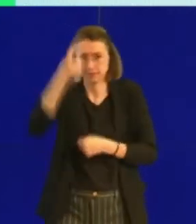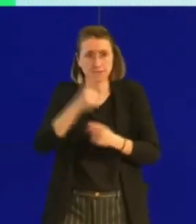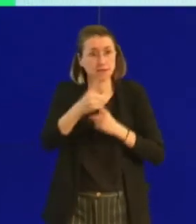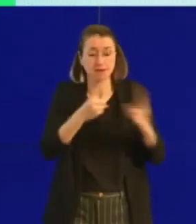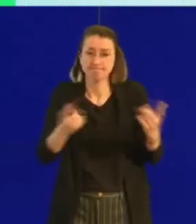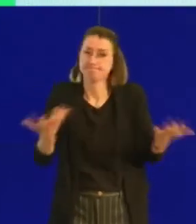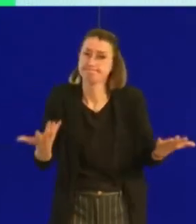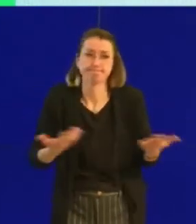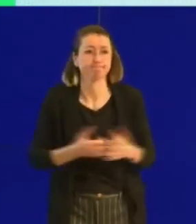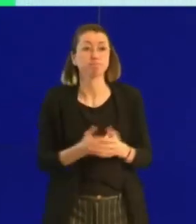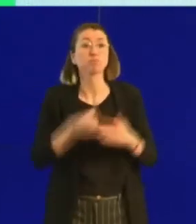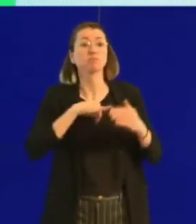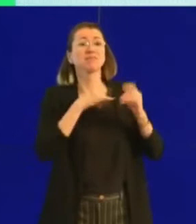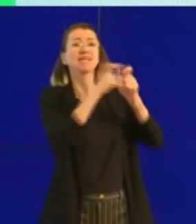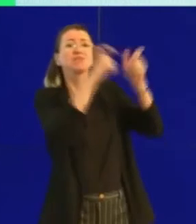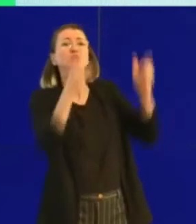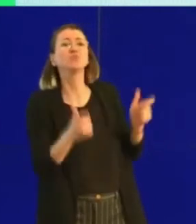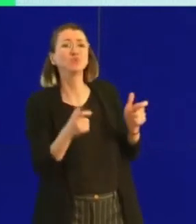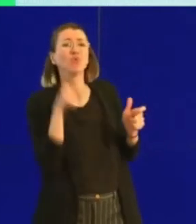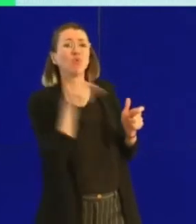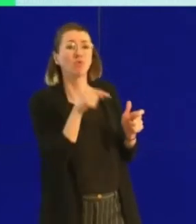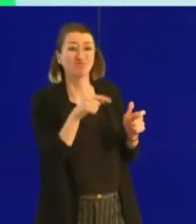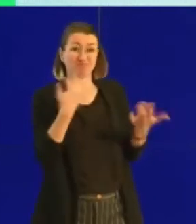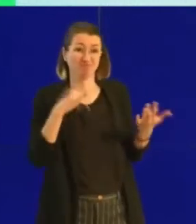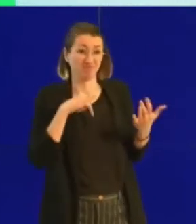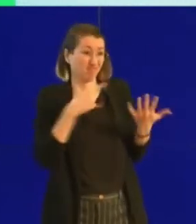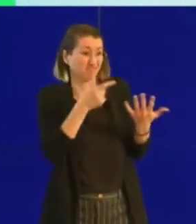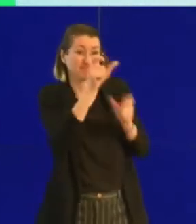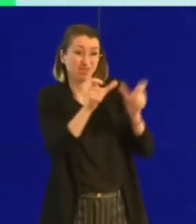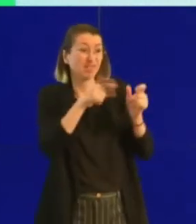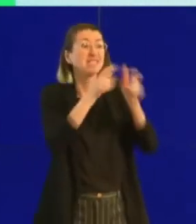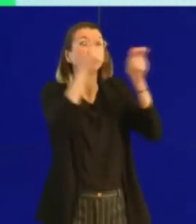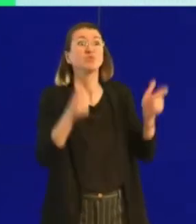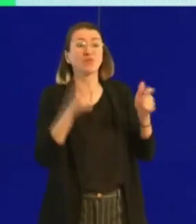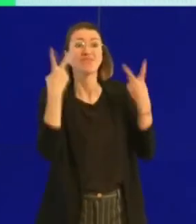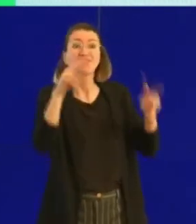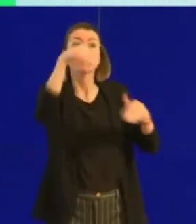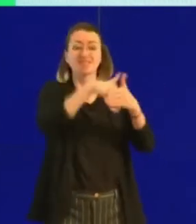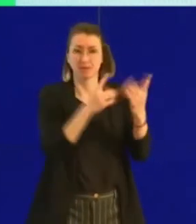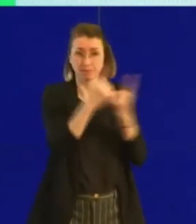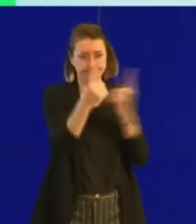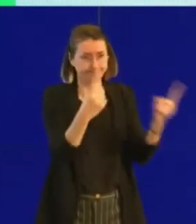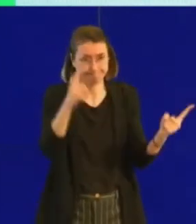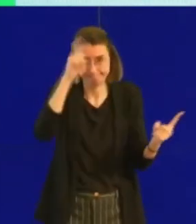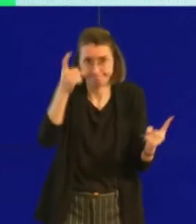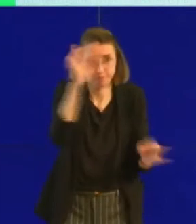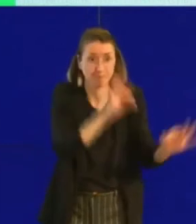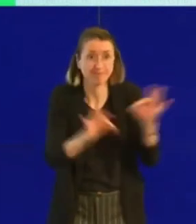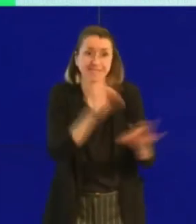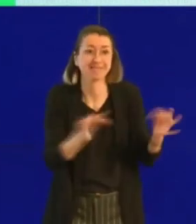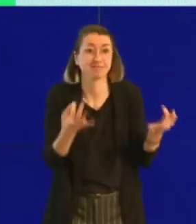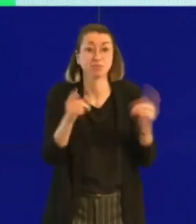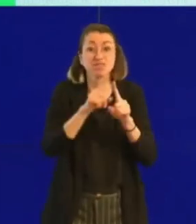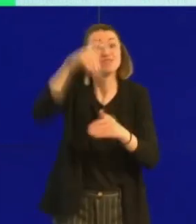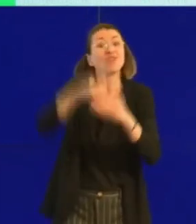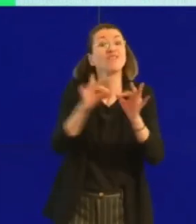sont proches les unes des autres. Il y a également encore de la transmission au sein des familles. donc là de nouveau,